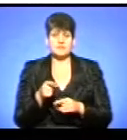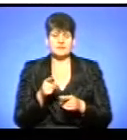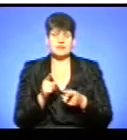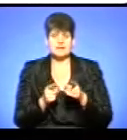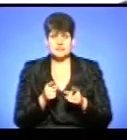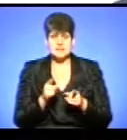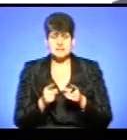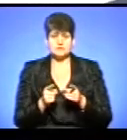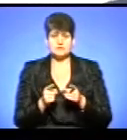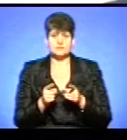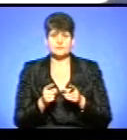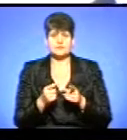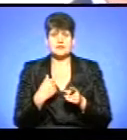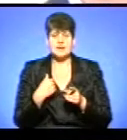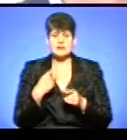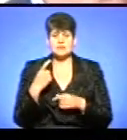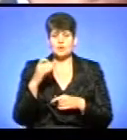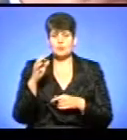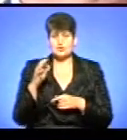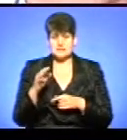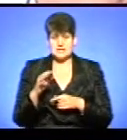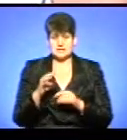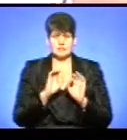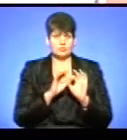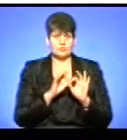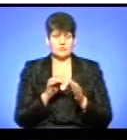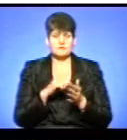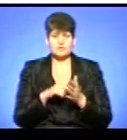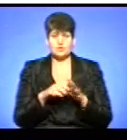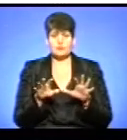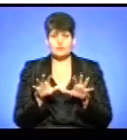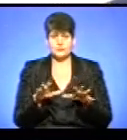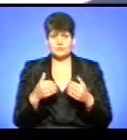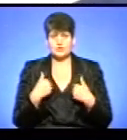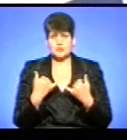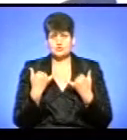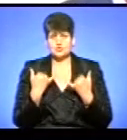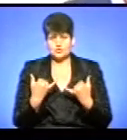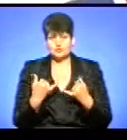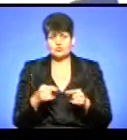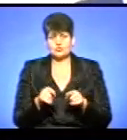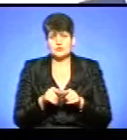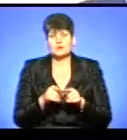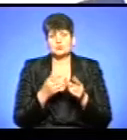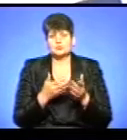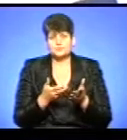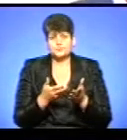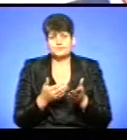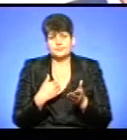цей, я 100% доповім міському голові про нашу сьогоднішню таку, я так десь думаю,